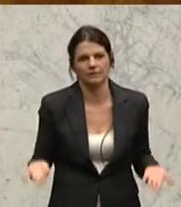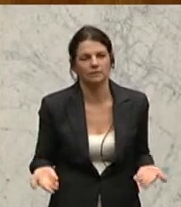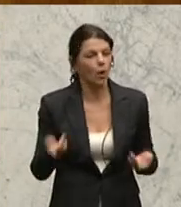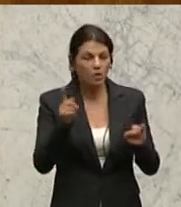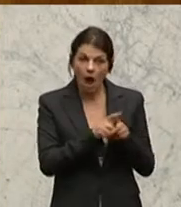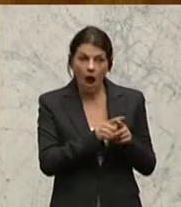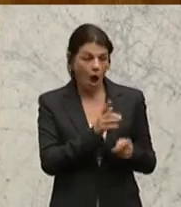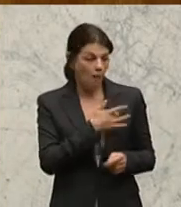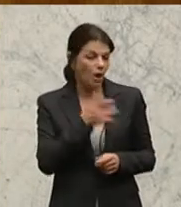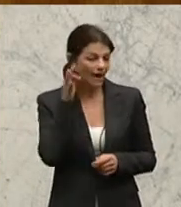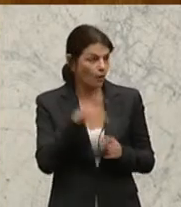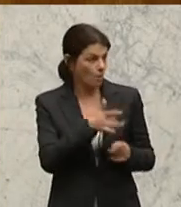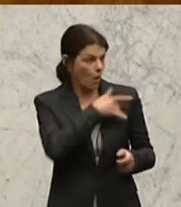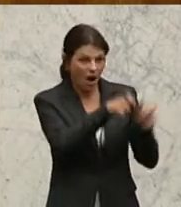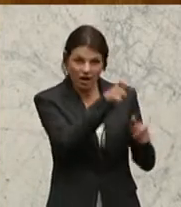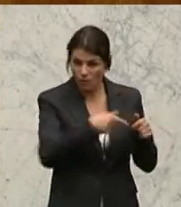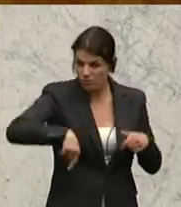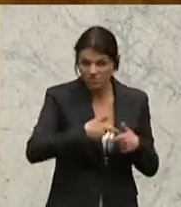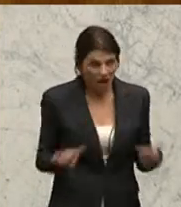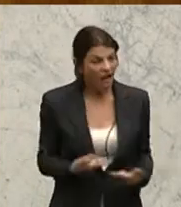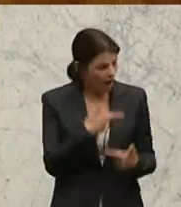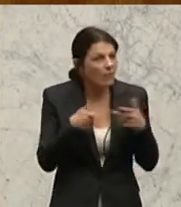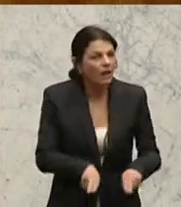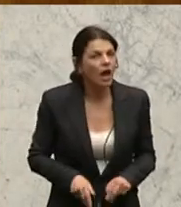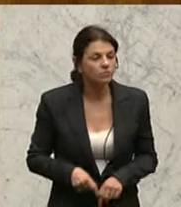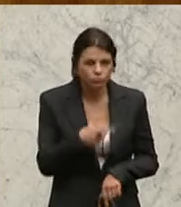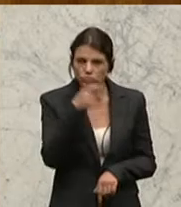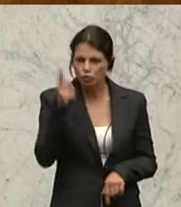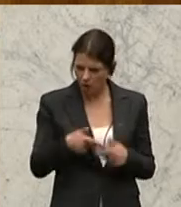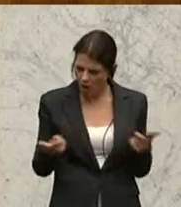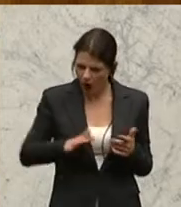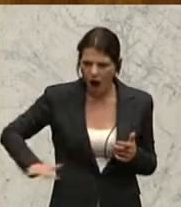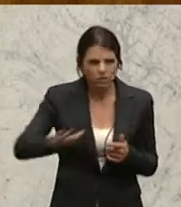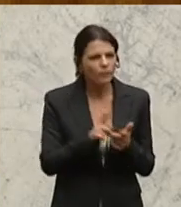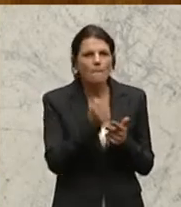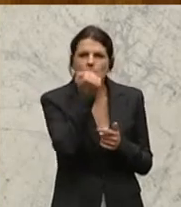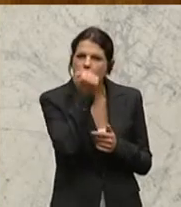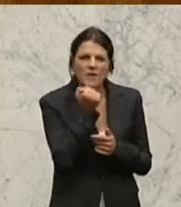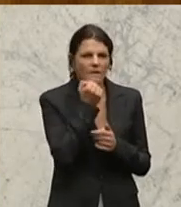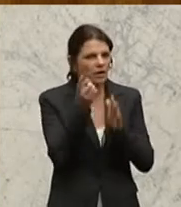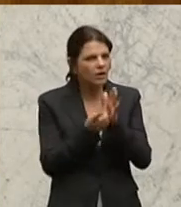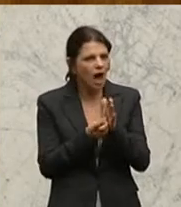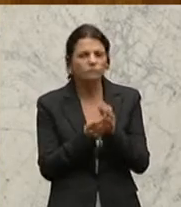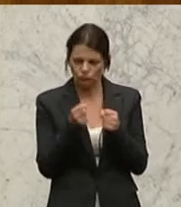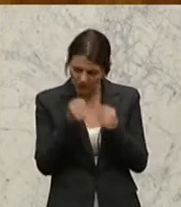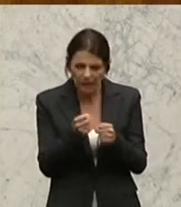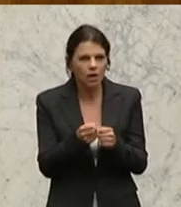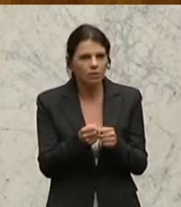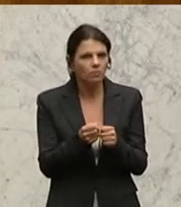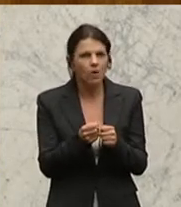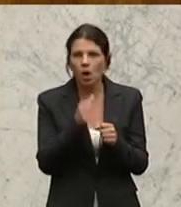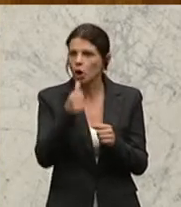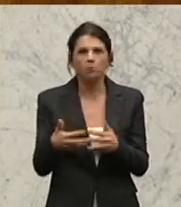unseres Landes haben ein Anrecht darauf, dass in einem Land private Daten sicher sind und nicht den Vereinigten